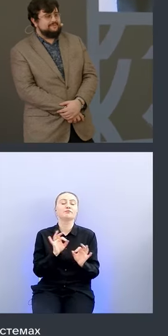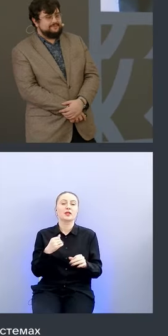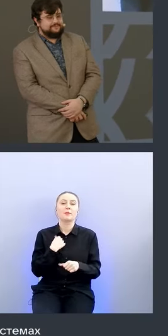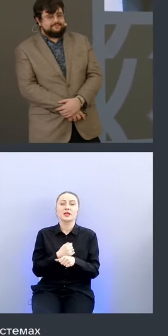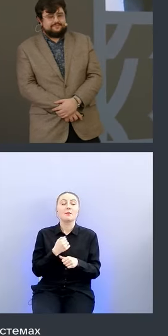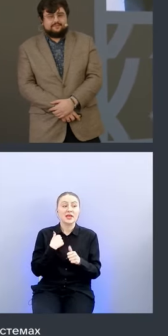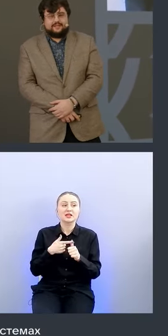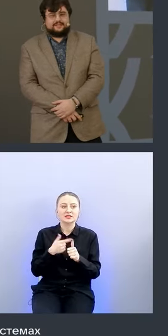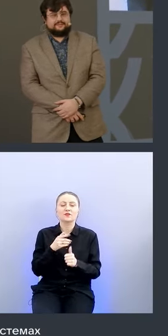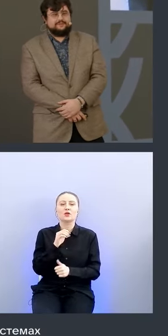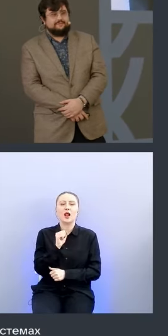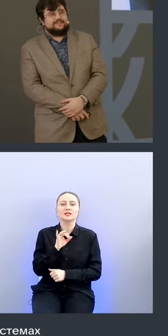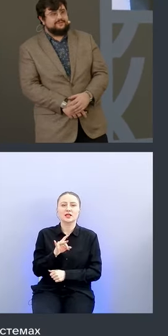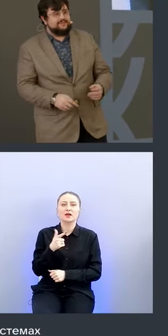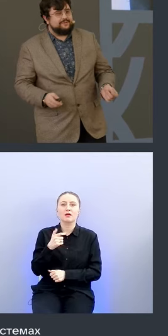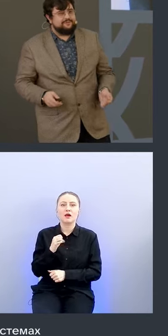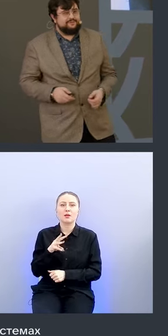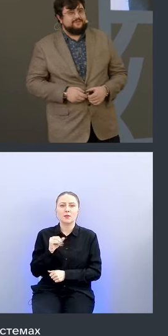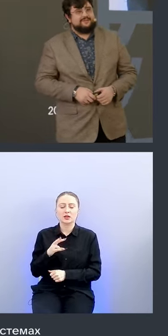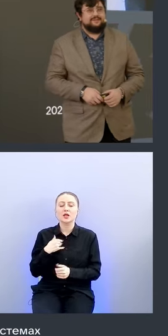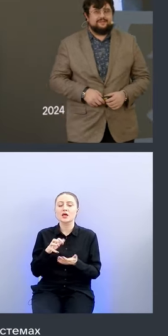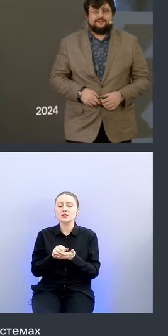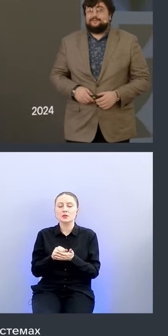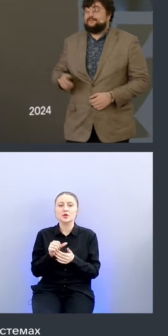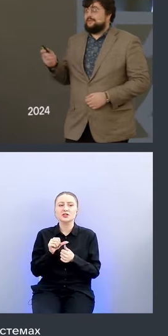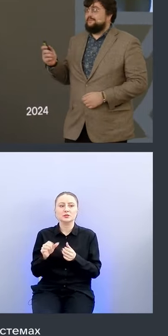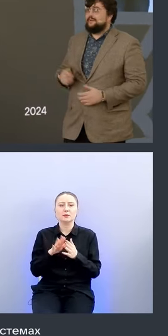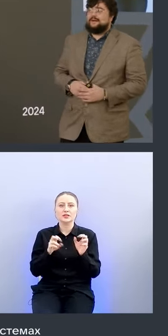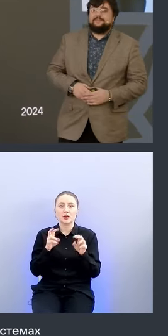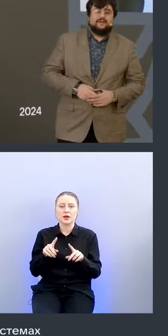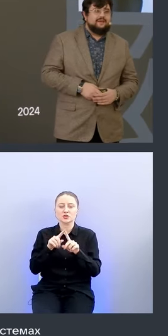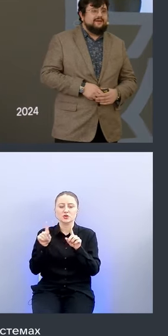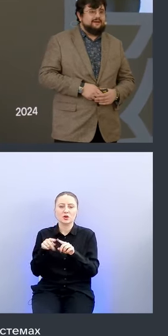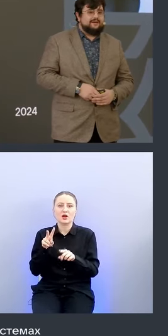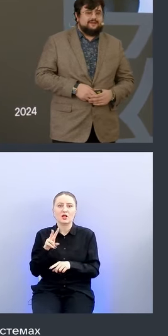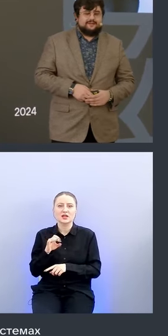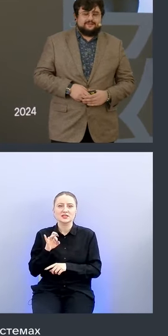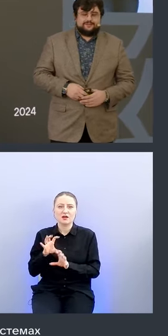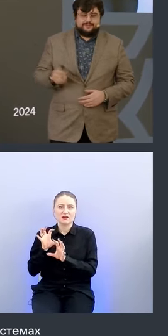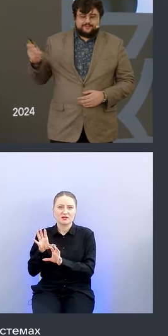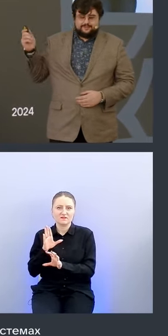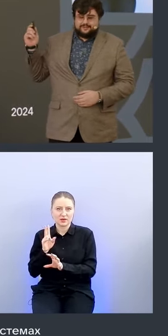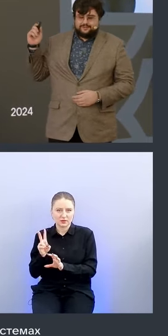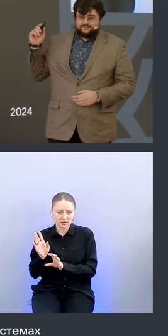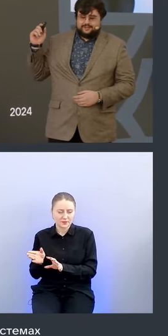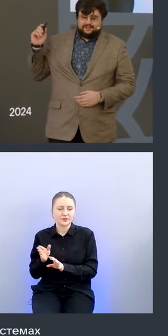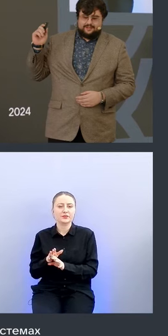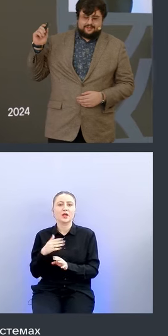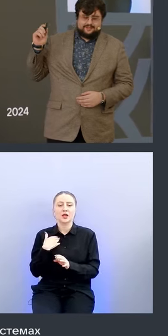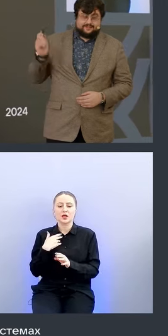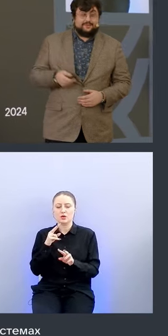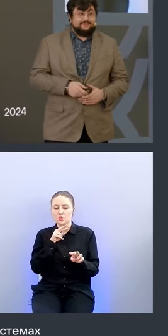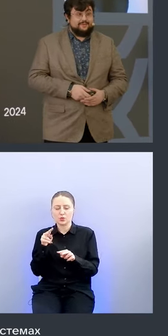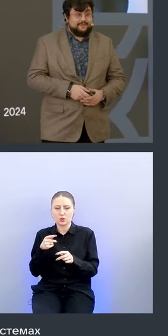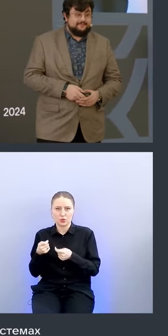александр герман я занимаюсь безопасностью кластеров в к то есть лидирую команду и